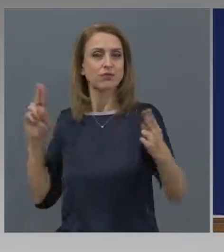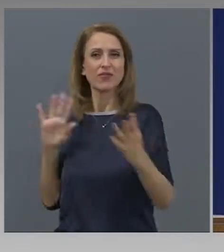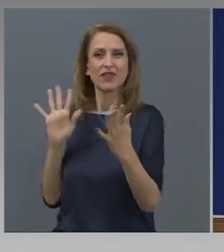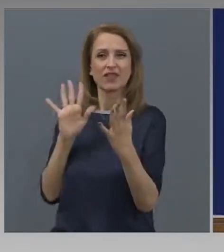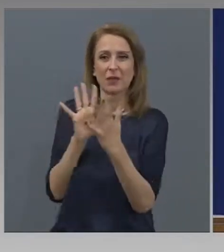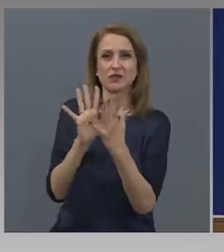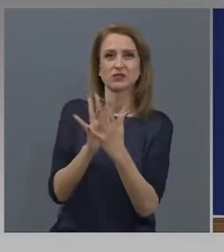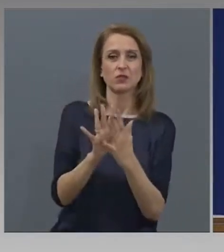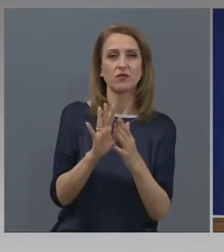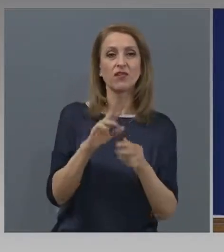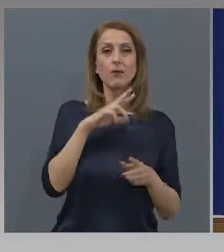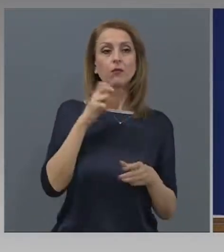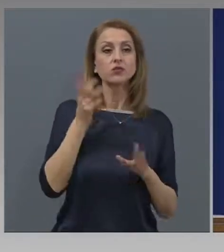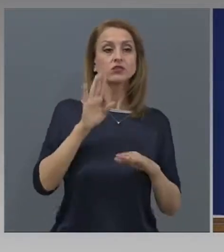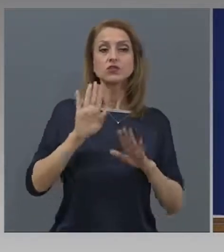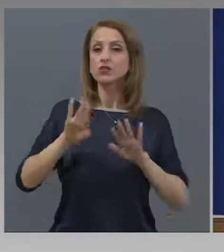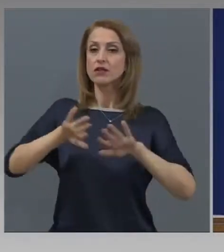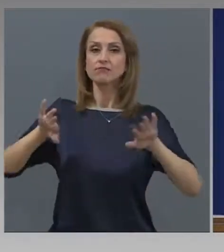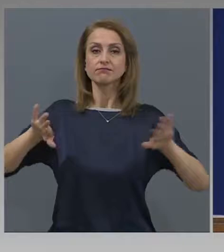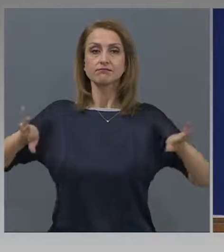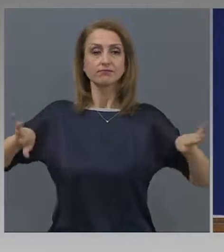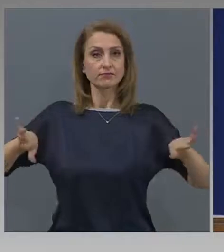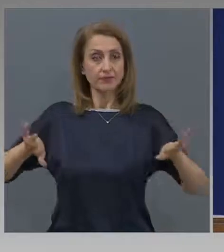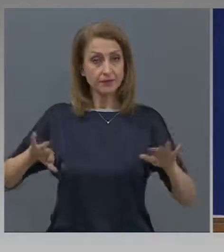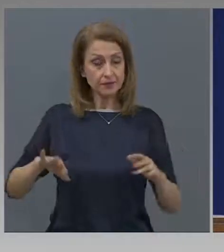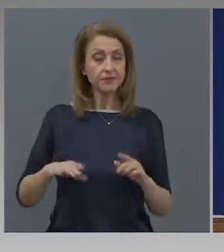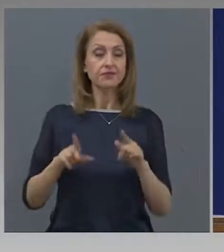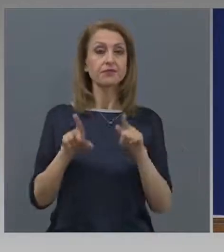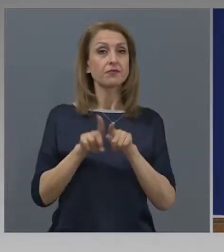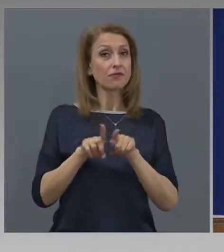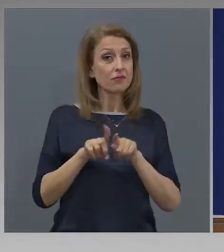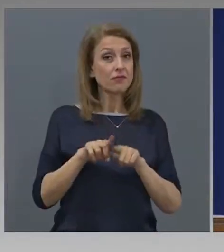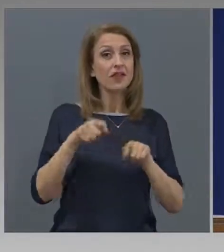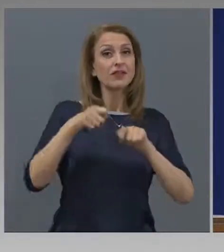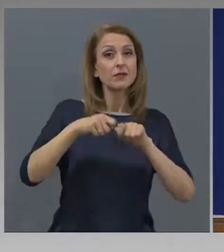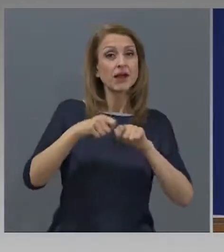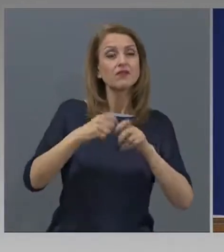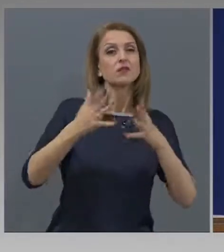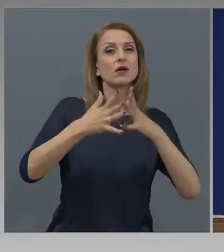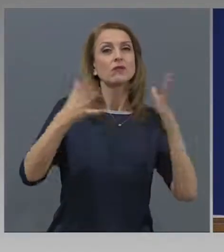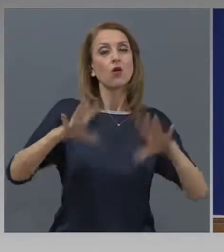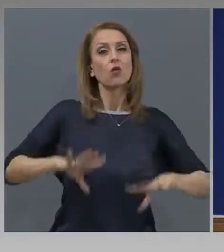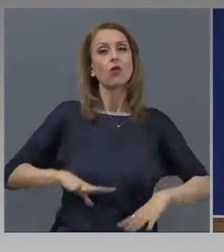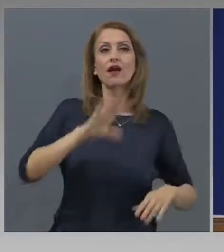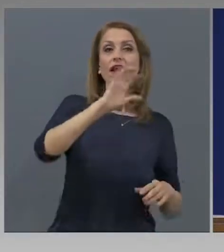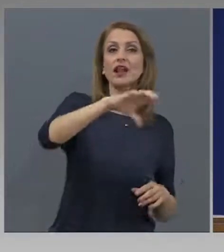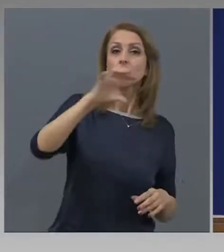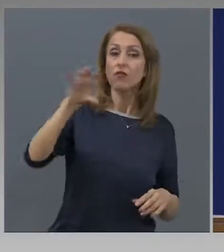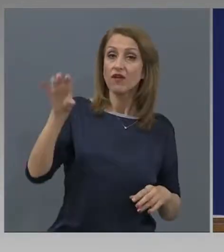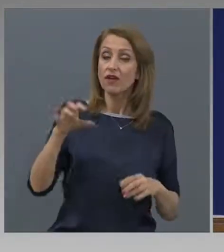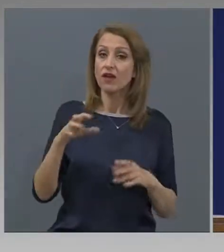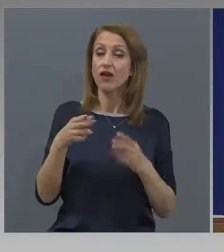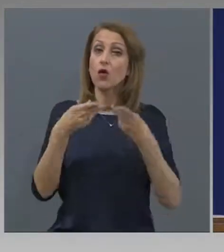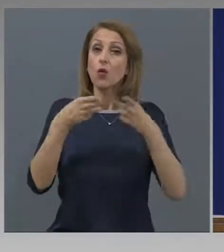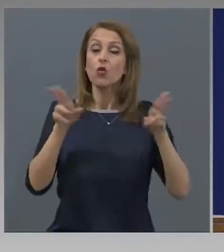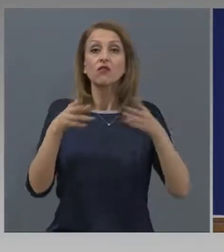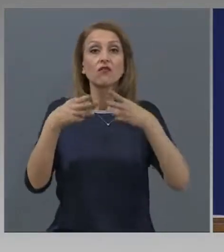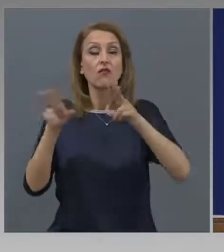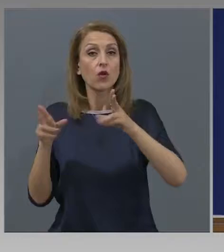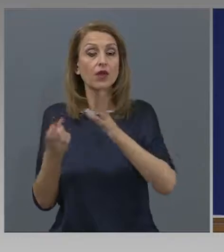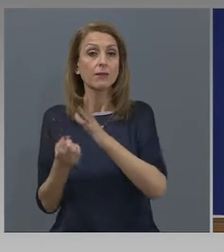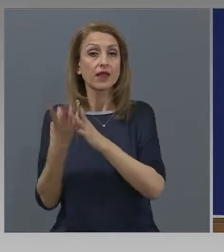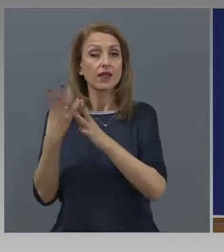Разбира се, както вече сме ви информирали, открихме в много от областните градове, благодарение и на доброто